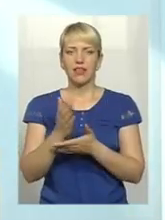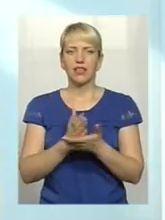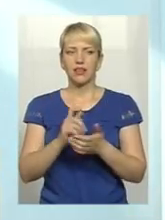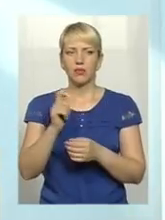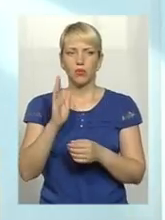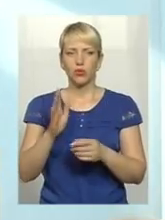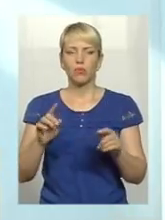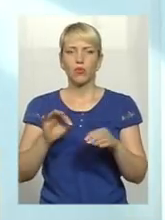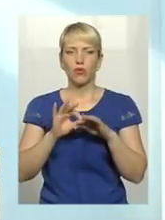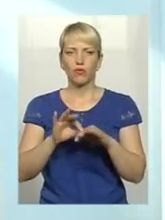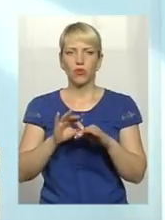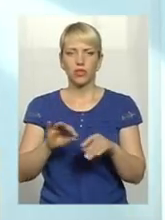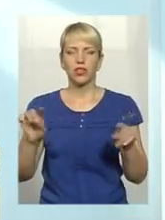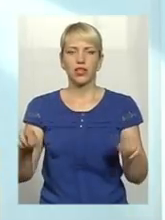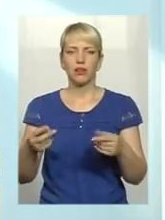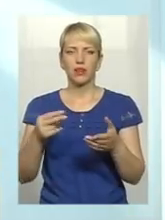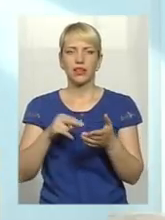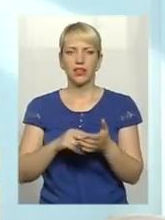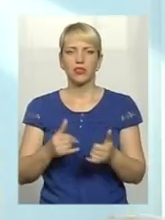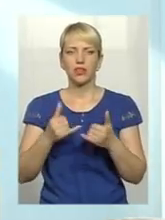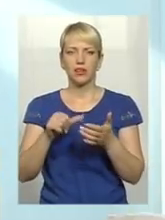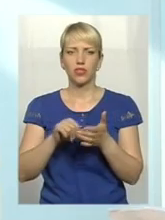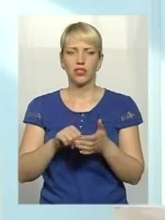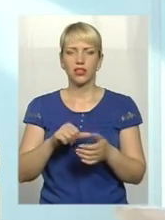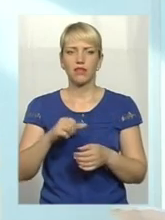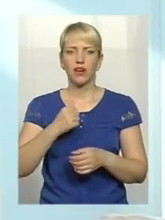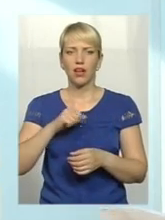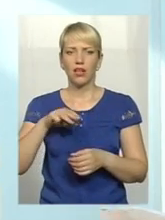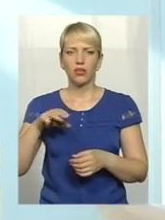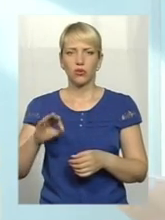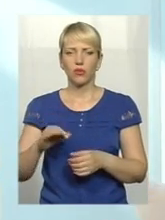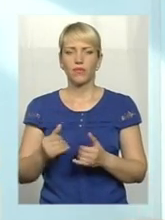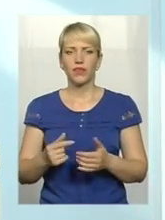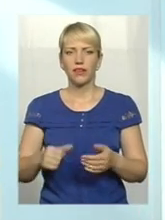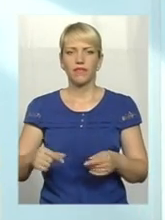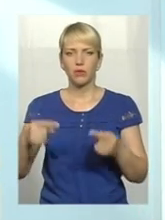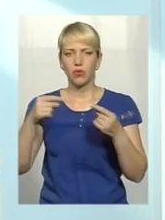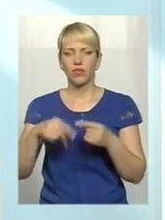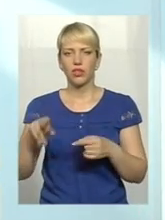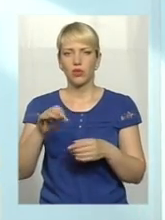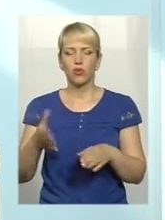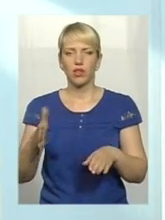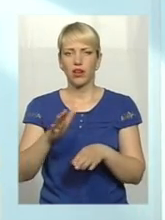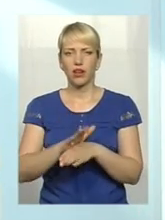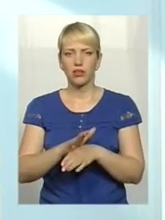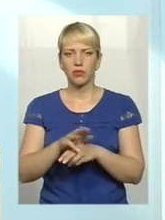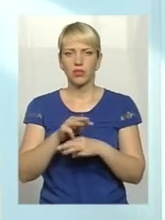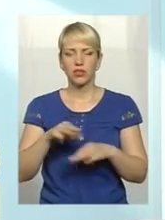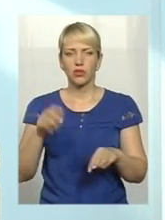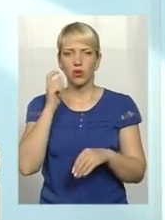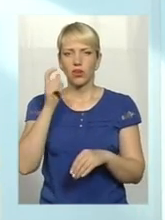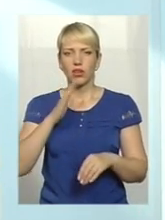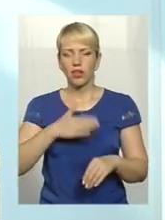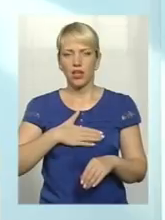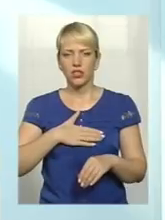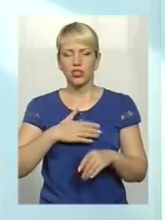реабілітацію учасниками АТО. І відповідно до наказу Міністерства України, наш заклад був